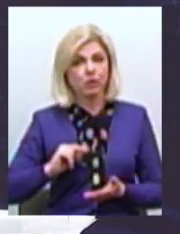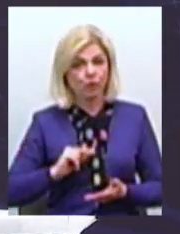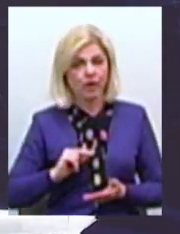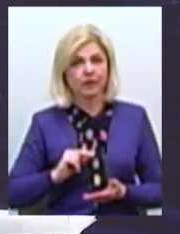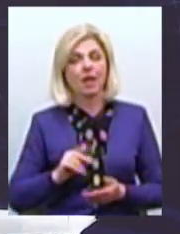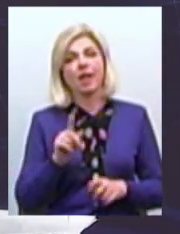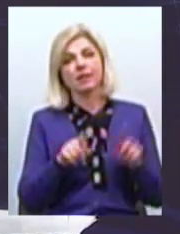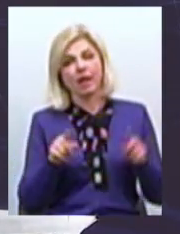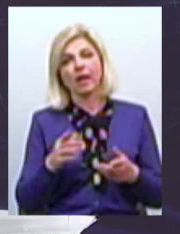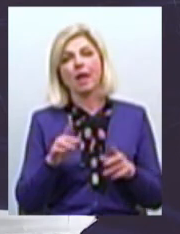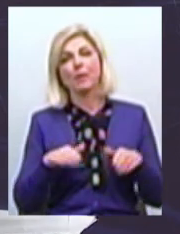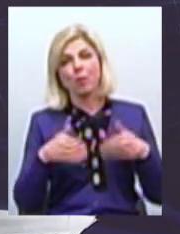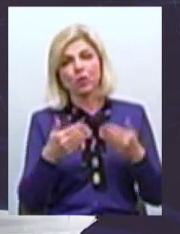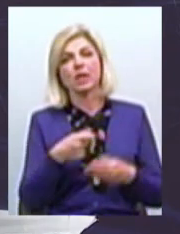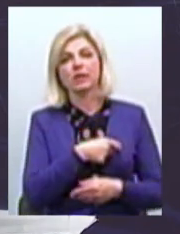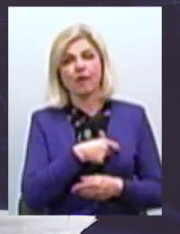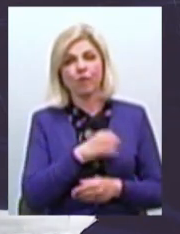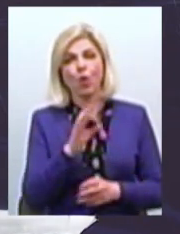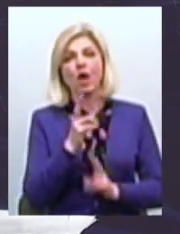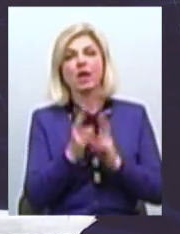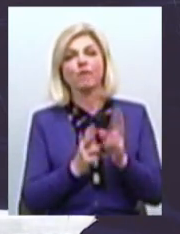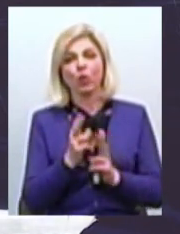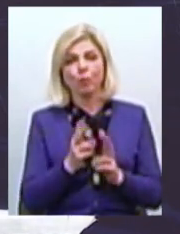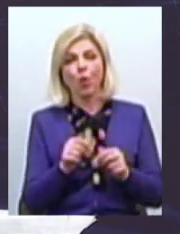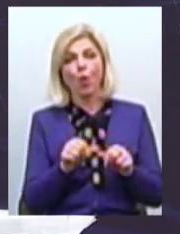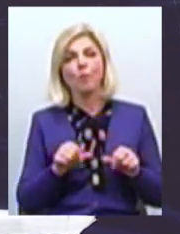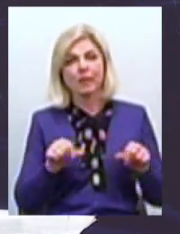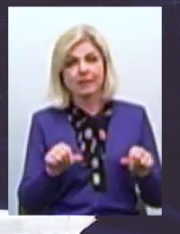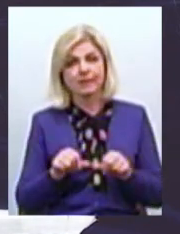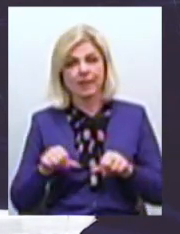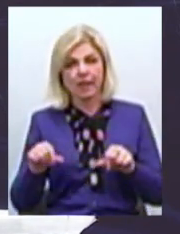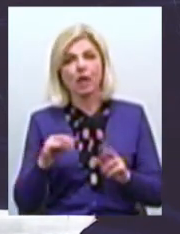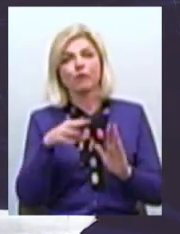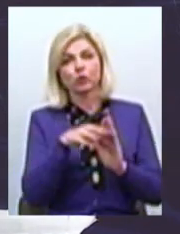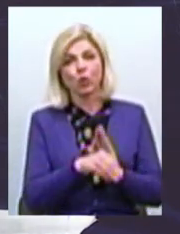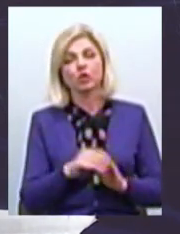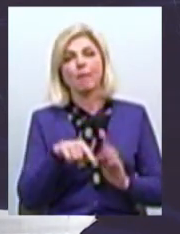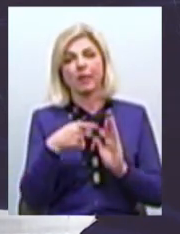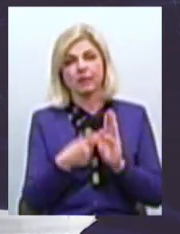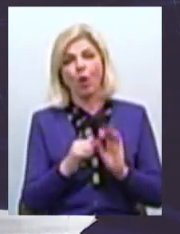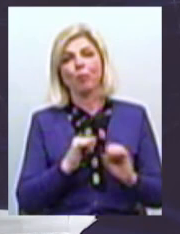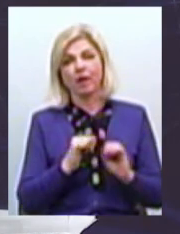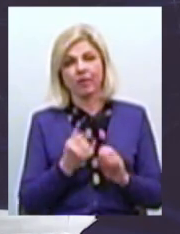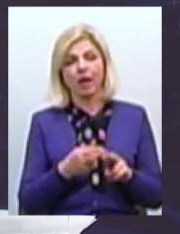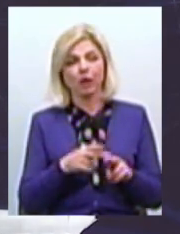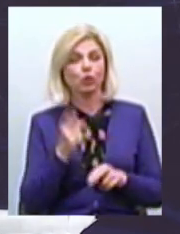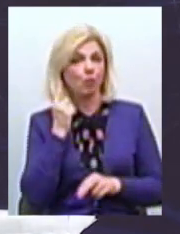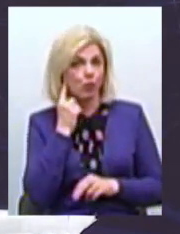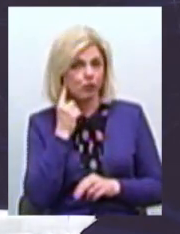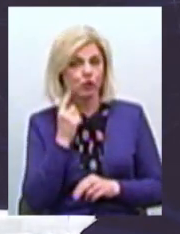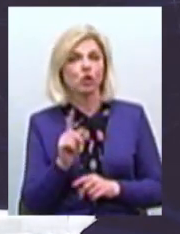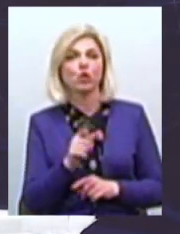деякі пропозиції депутатів щодо переформатування комісії І в тому числі питання управління, яке сьогодні прозвучало, що депутати